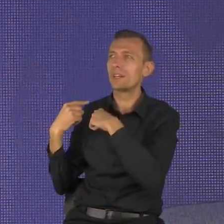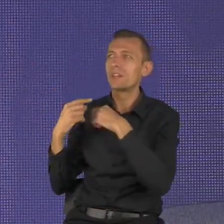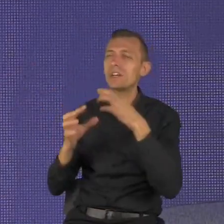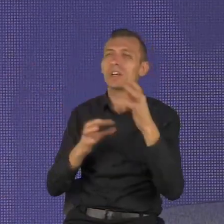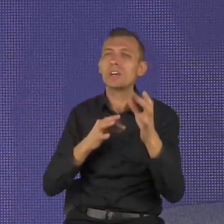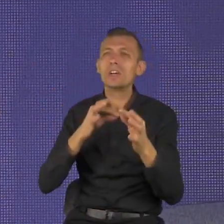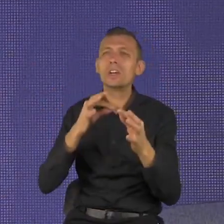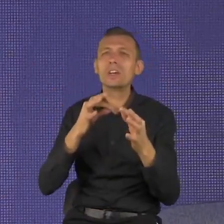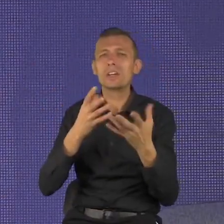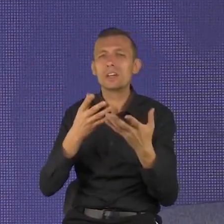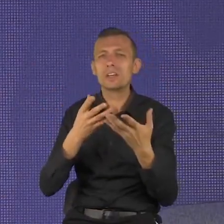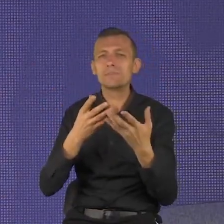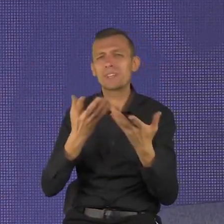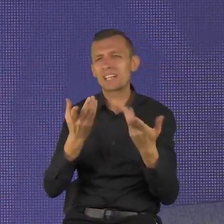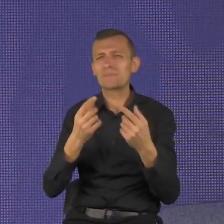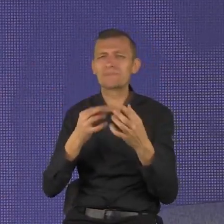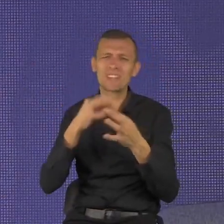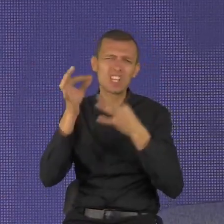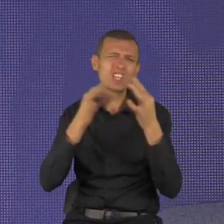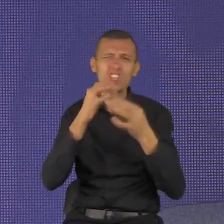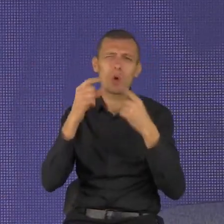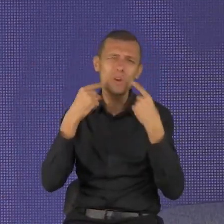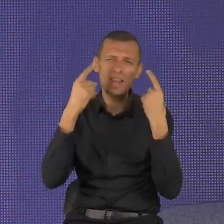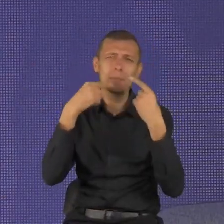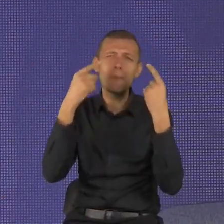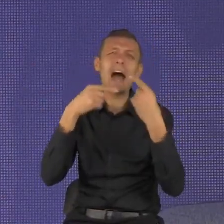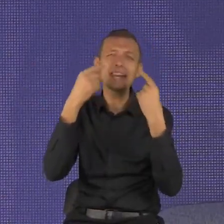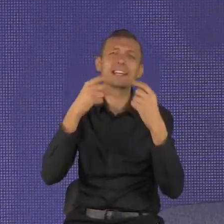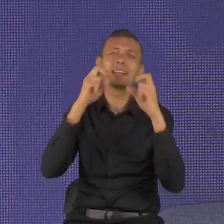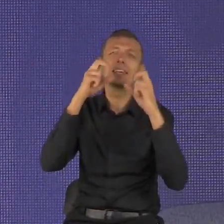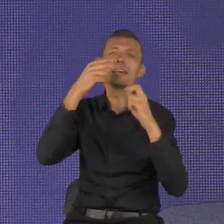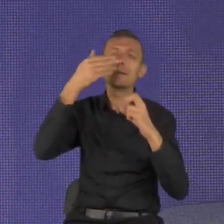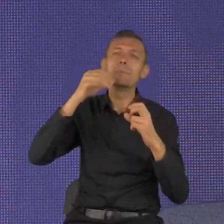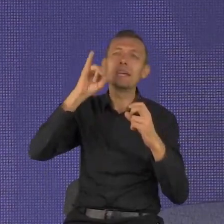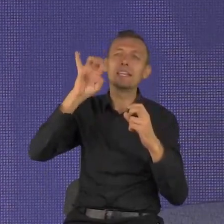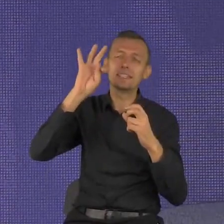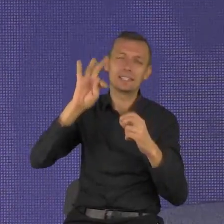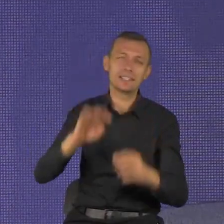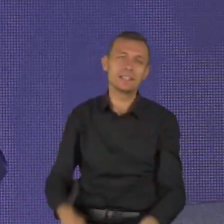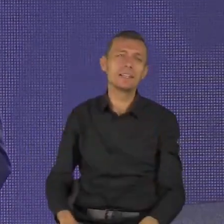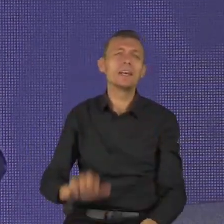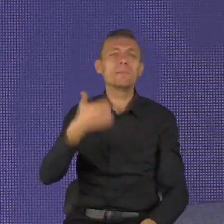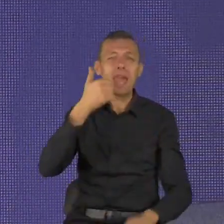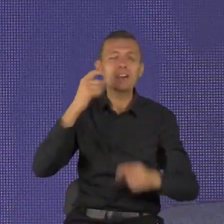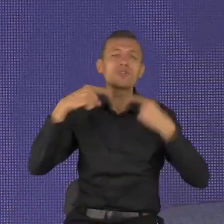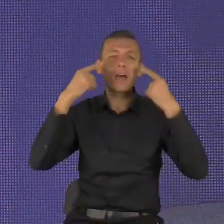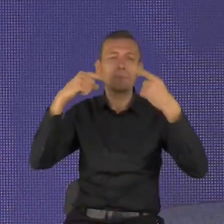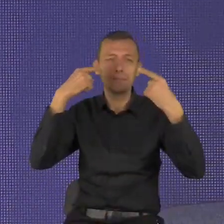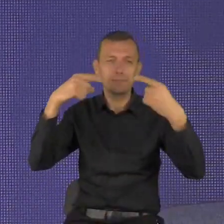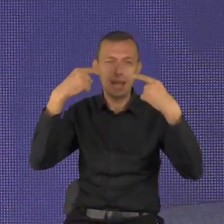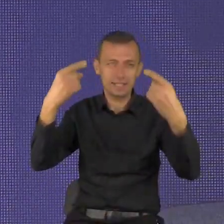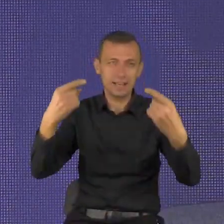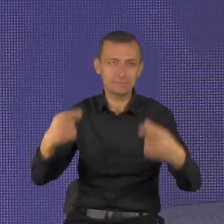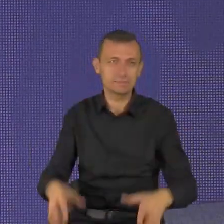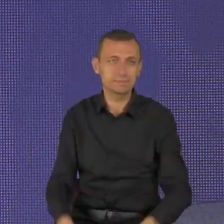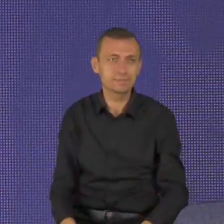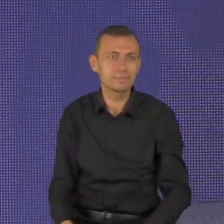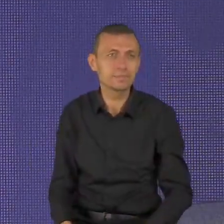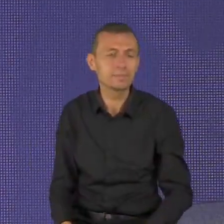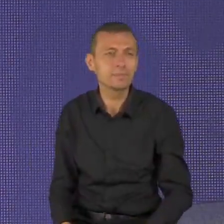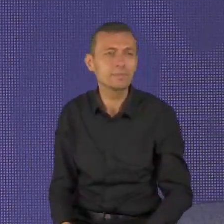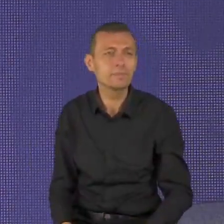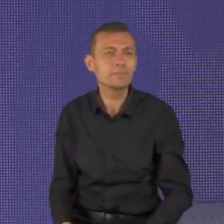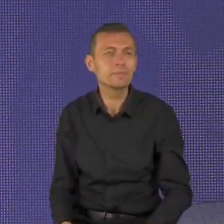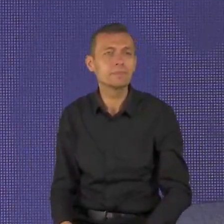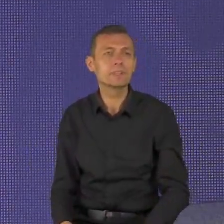stały się częścią naszego życia i my zaczynamy w mity wierzyć. Posłuchajcie pierwszy mit. Pierwszy mit brzmi tak. Posiadanie